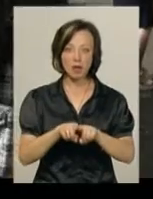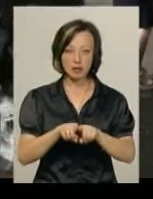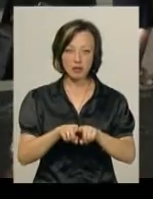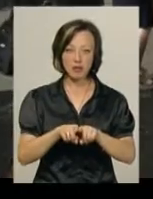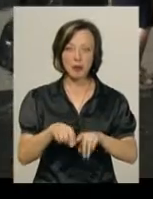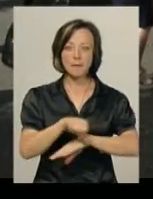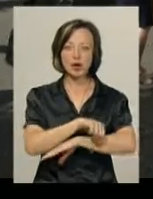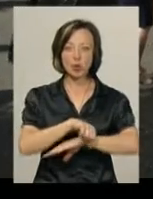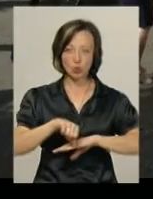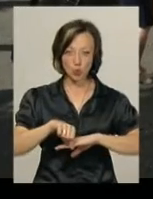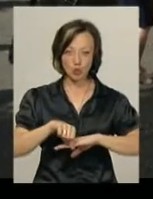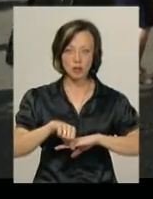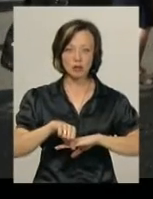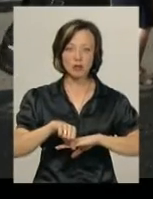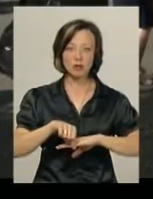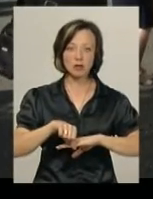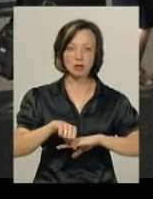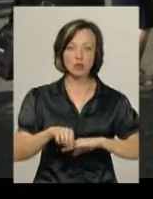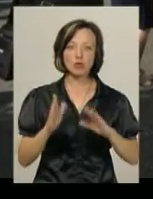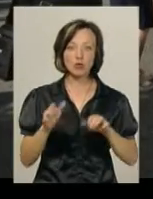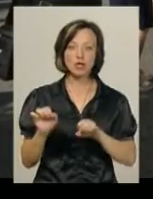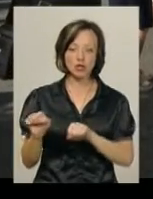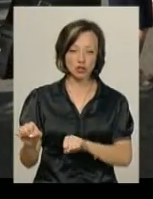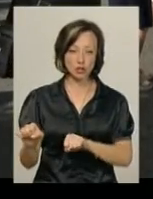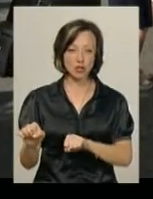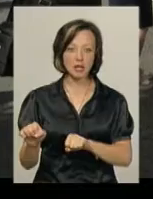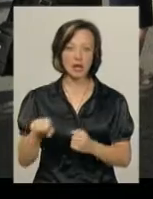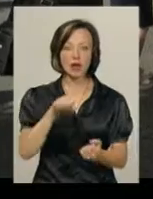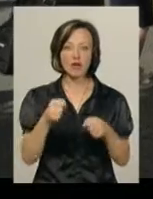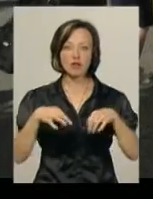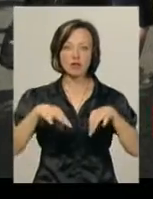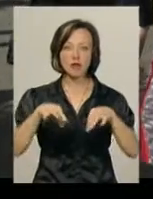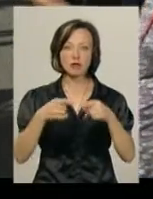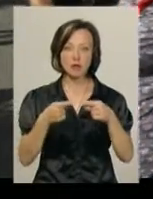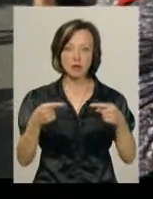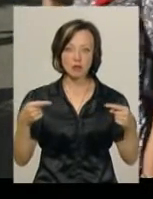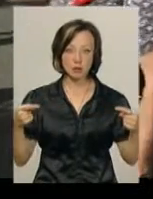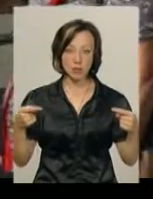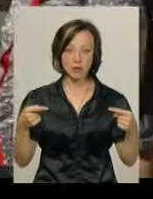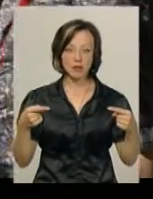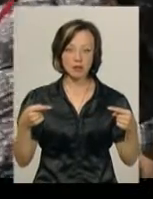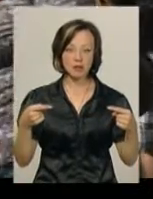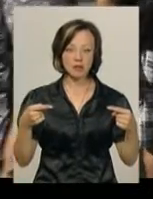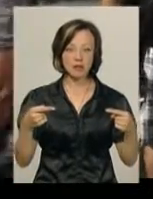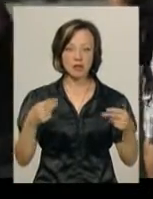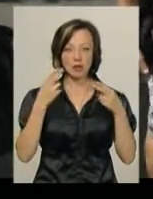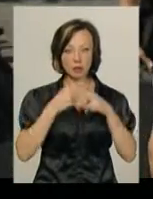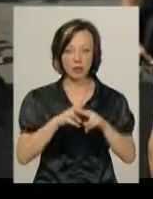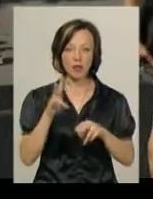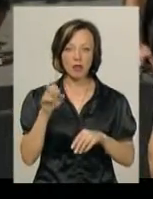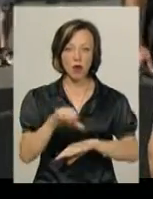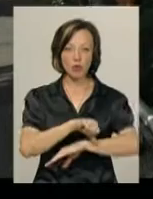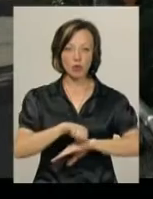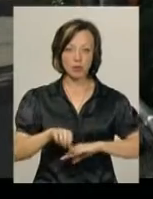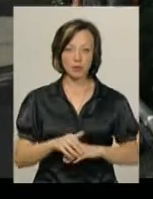прикордонник буде захищати, керувати транспортними засобами, технологіями на